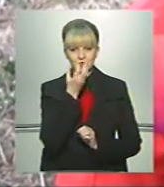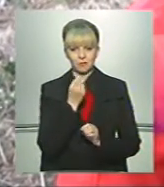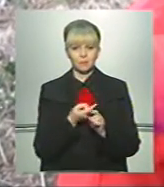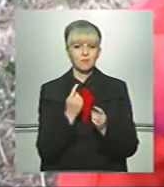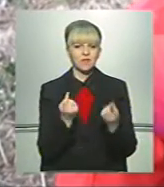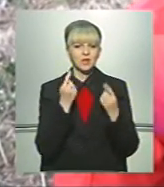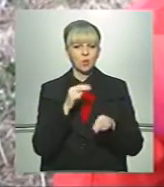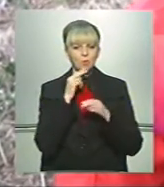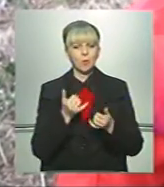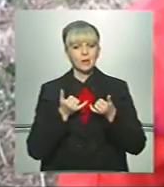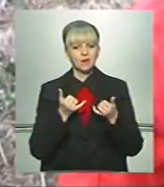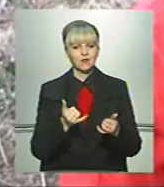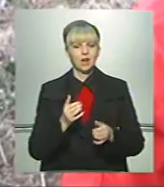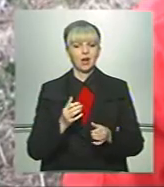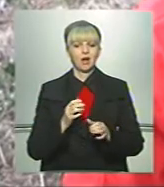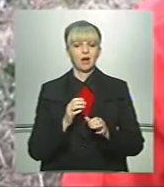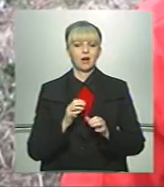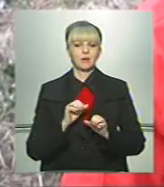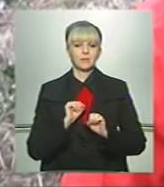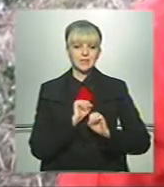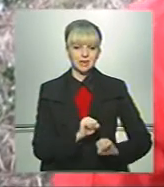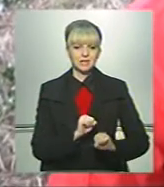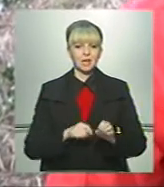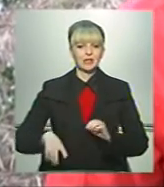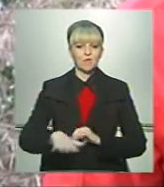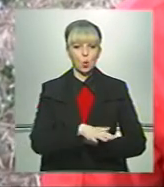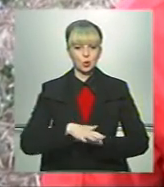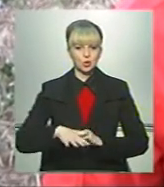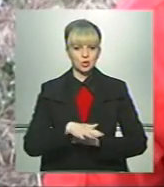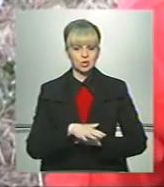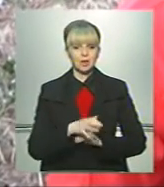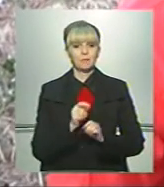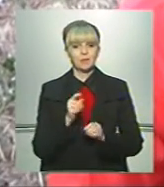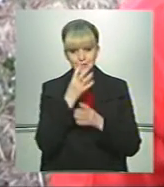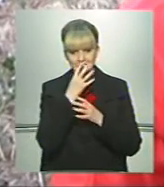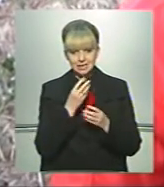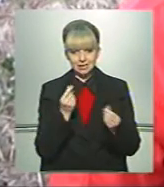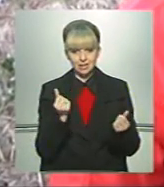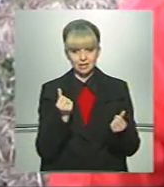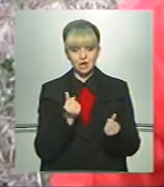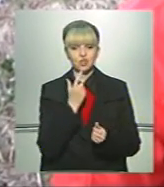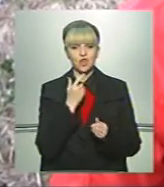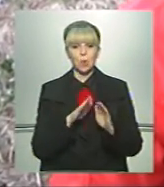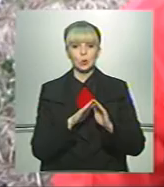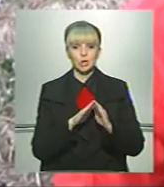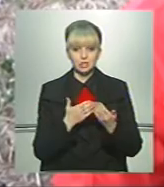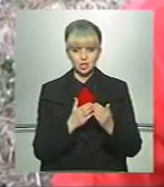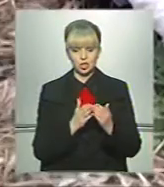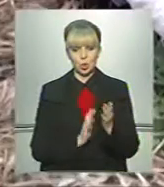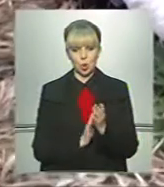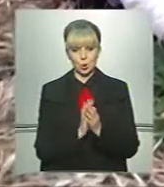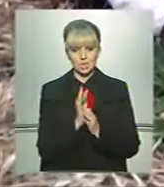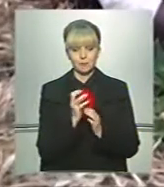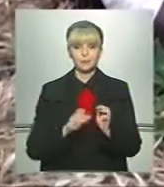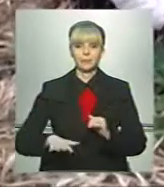як дуже велика увага приділяється охороненню околишнього середовищу і зникнення червонокнижних рослин.